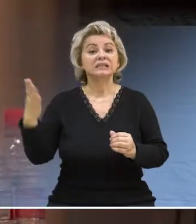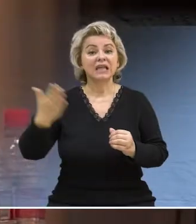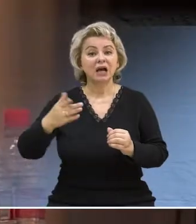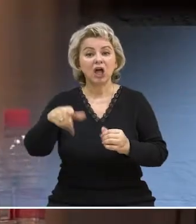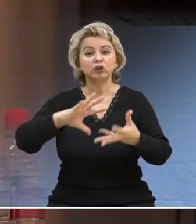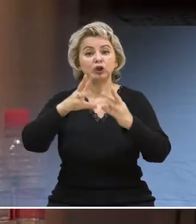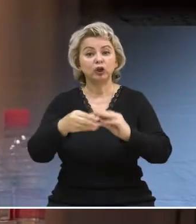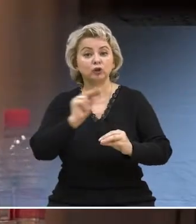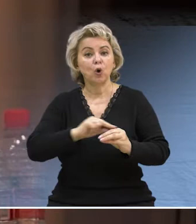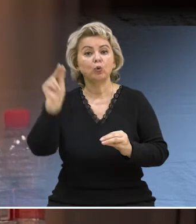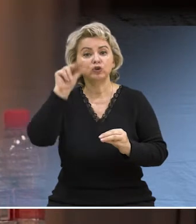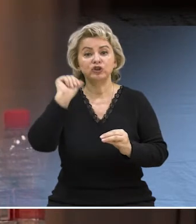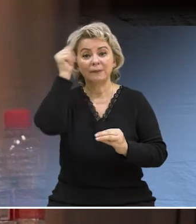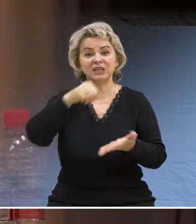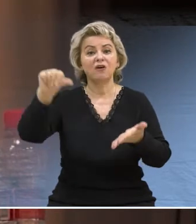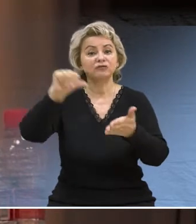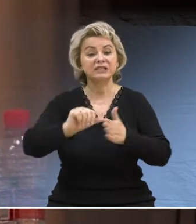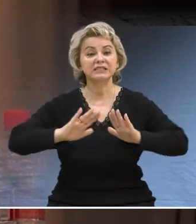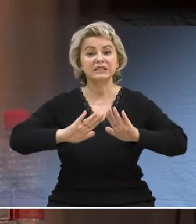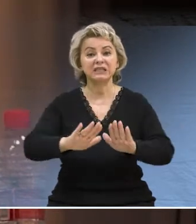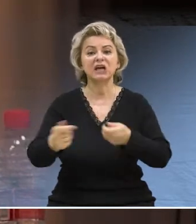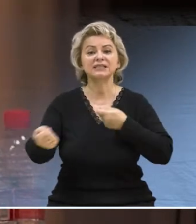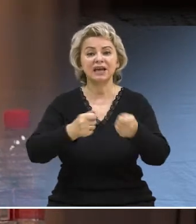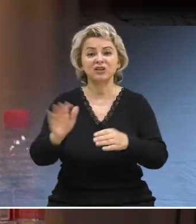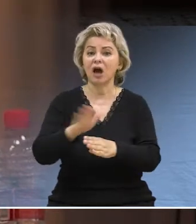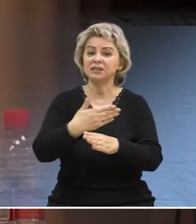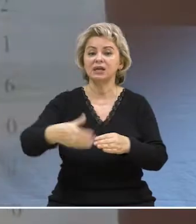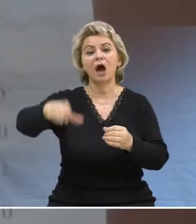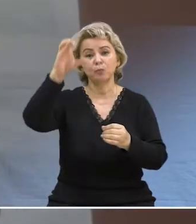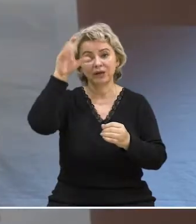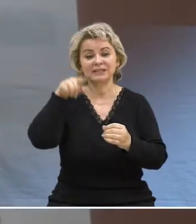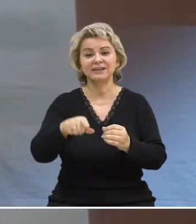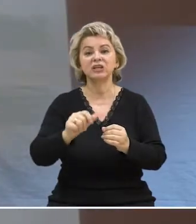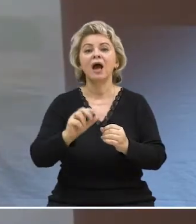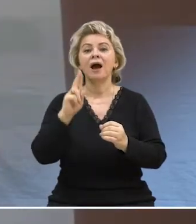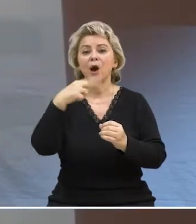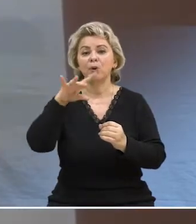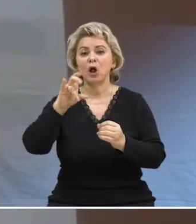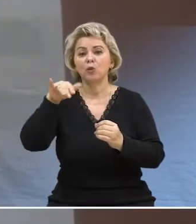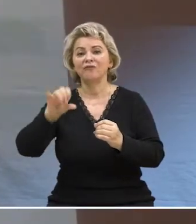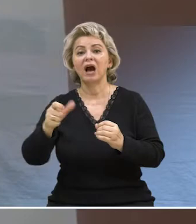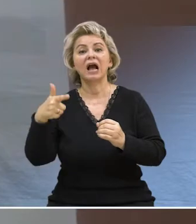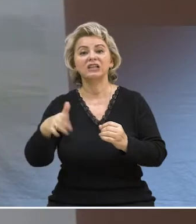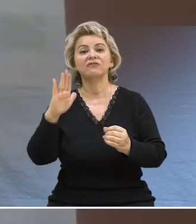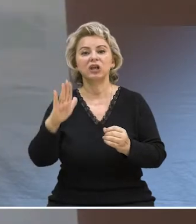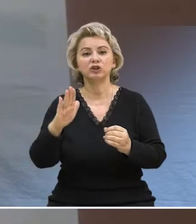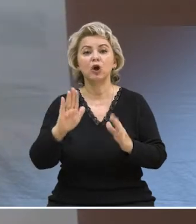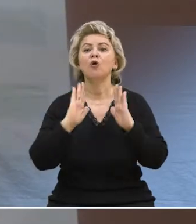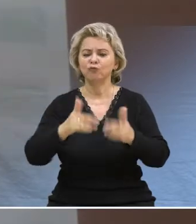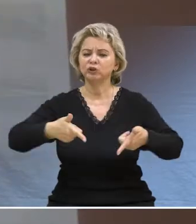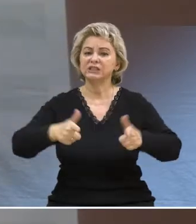С докладом об итогах работы учебного года выступила заместитель заведующего отдела образования Капранова Галина Владимировна.